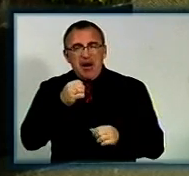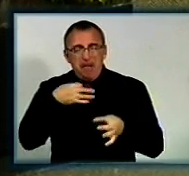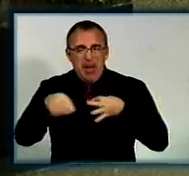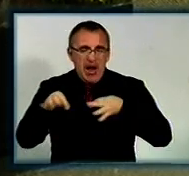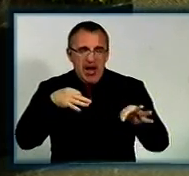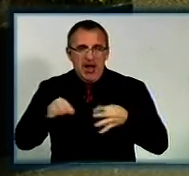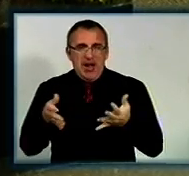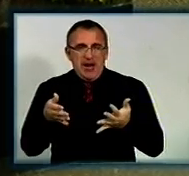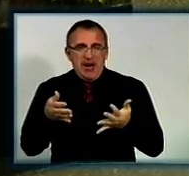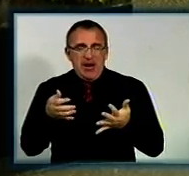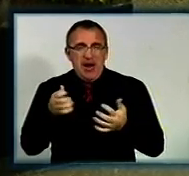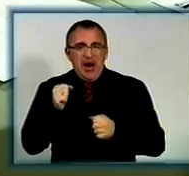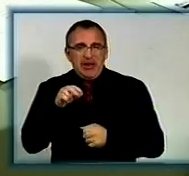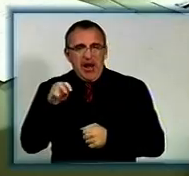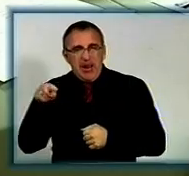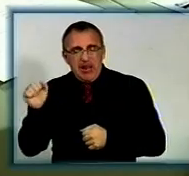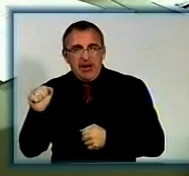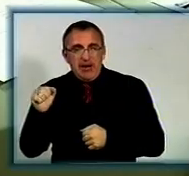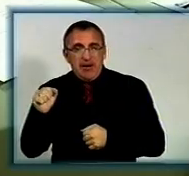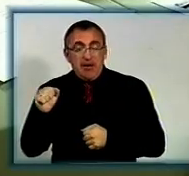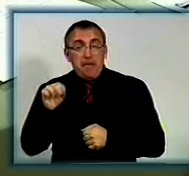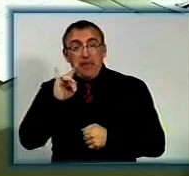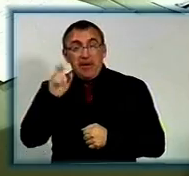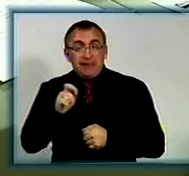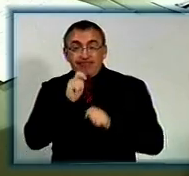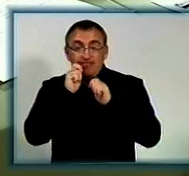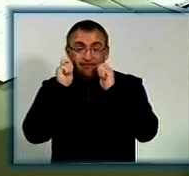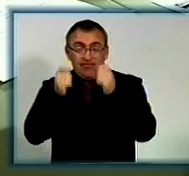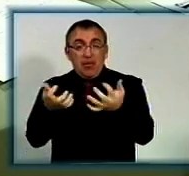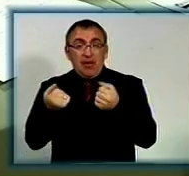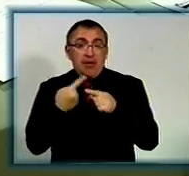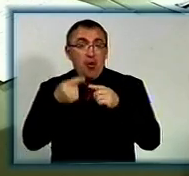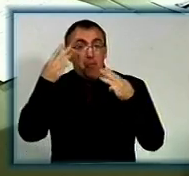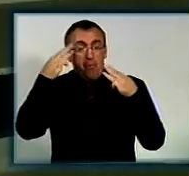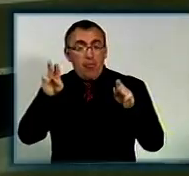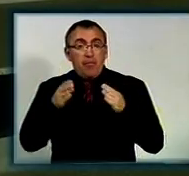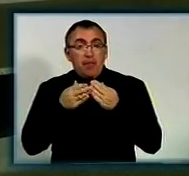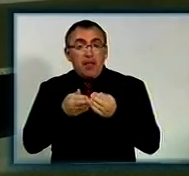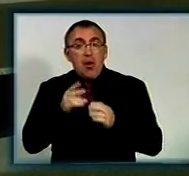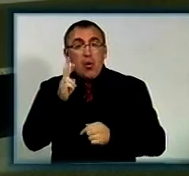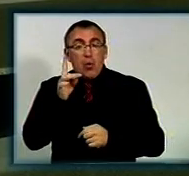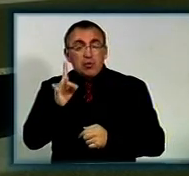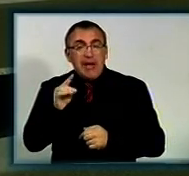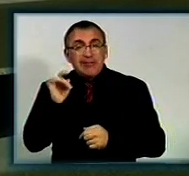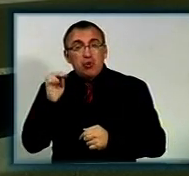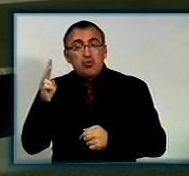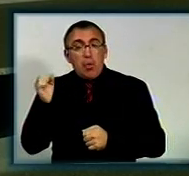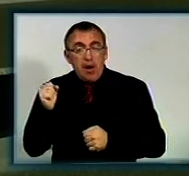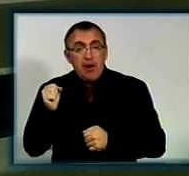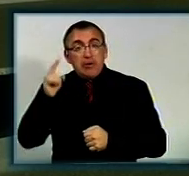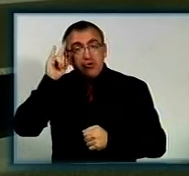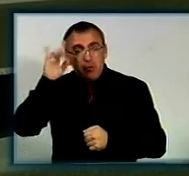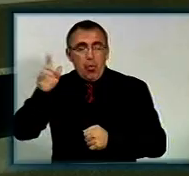з АТЛа. Та приз глядацьких симпатій отримала ось ця модель Руслана Казмірчука. Цьогоріч вона стала і